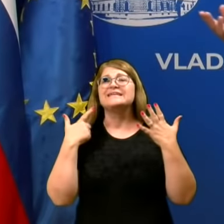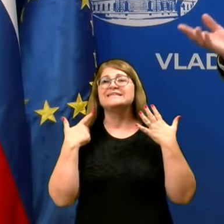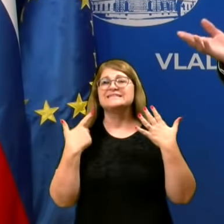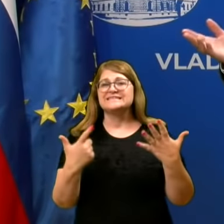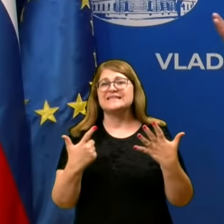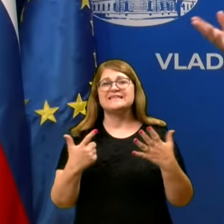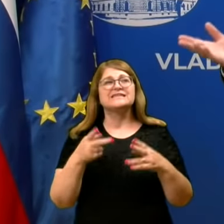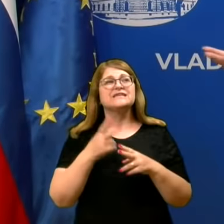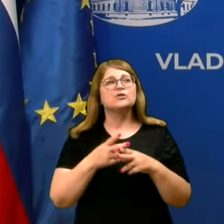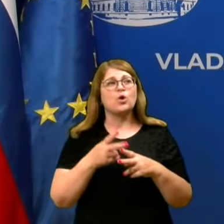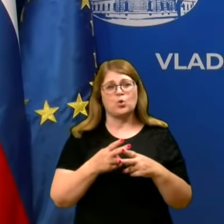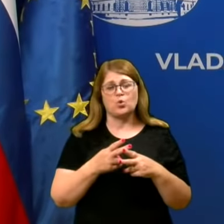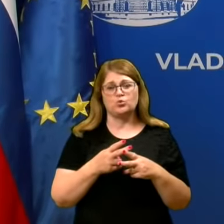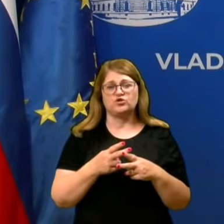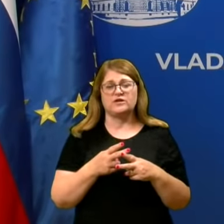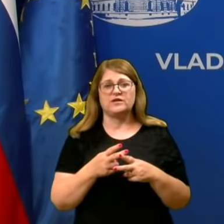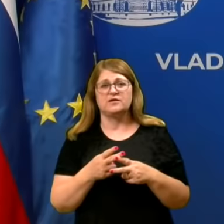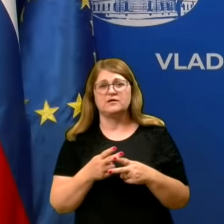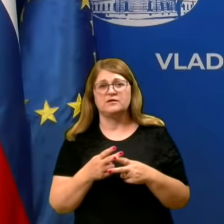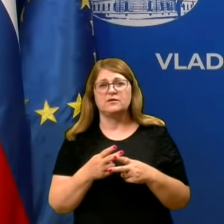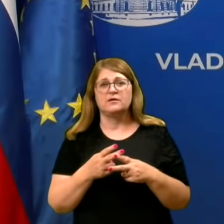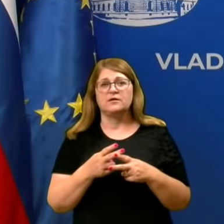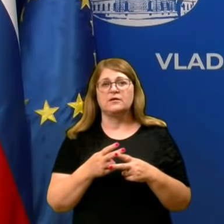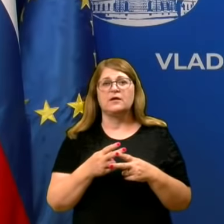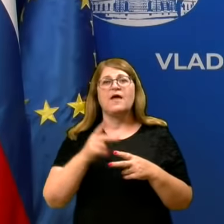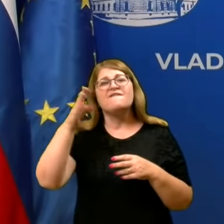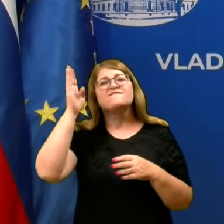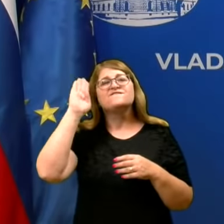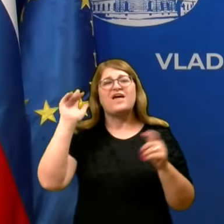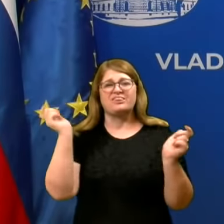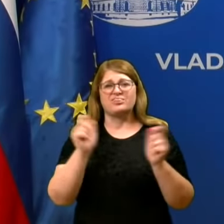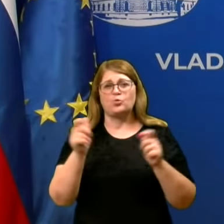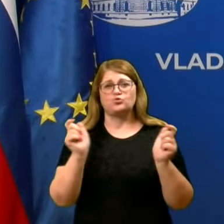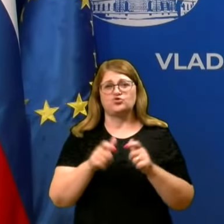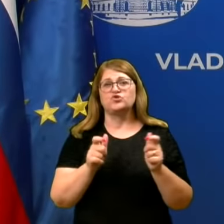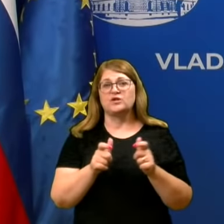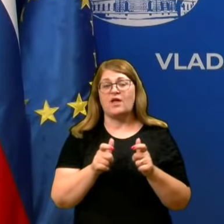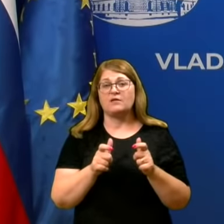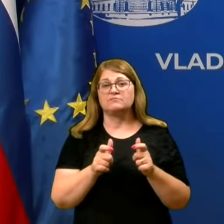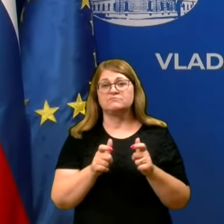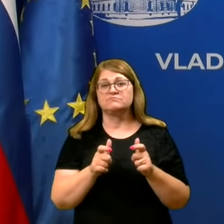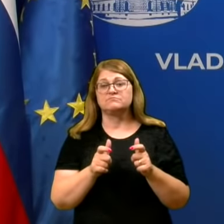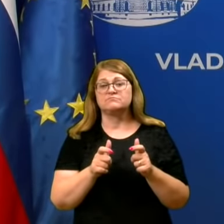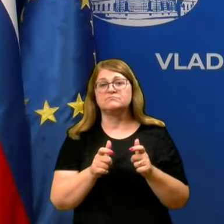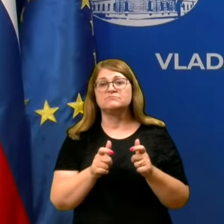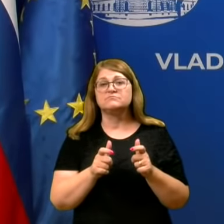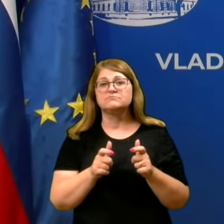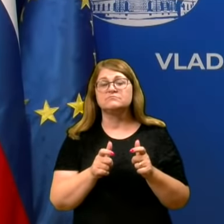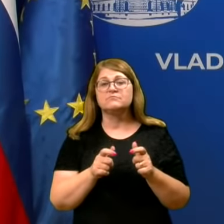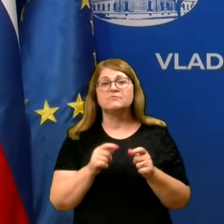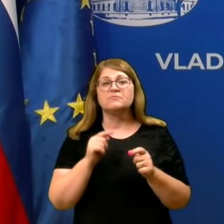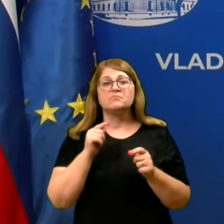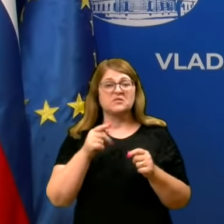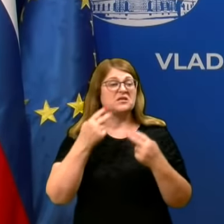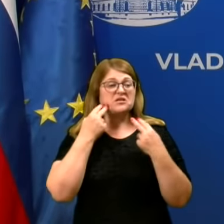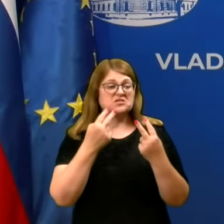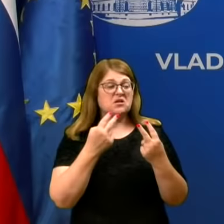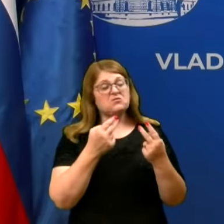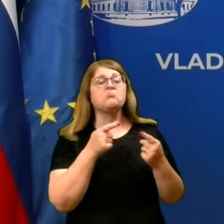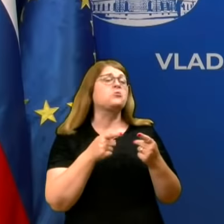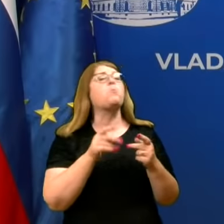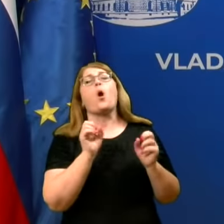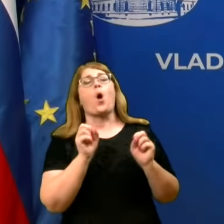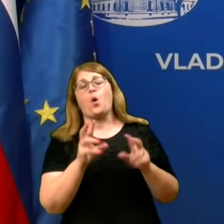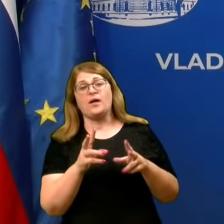okuženih, potencijalno okuženih fantovščina je bila. To zgleda nekaj čisto spodobnega. Ampak,